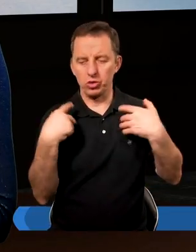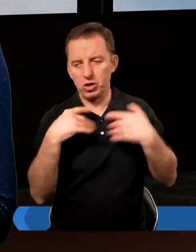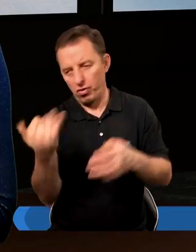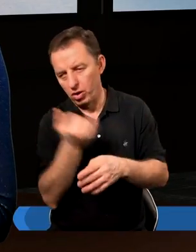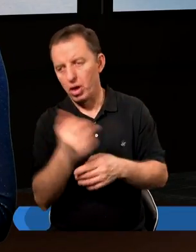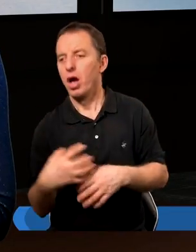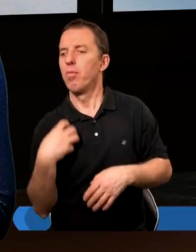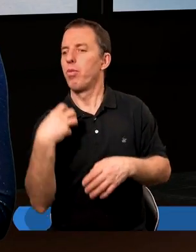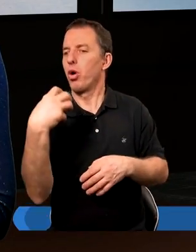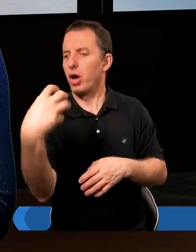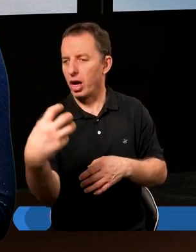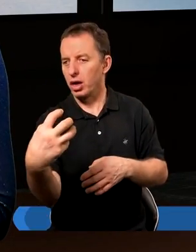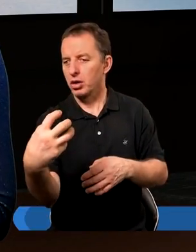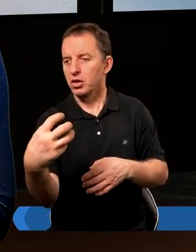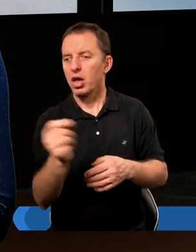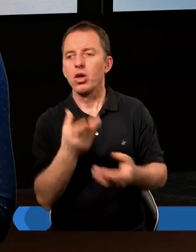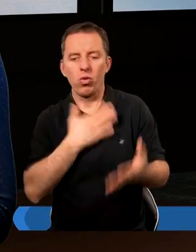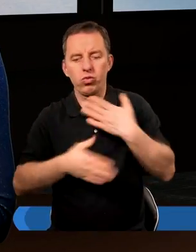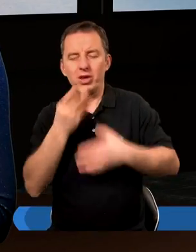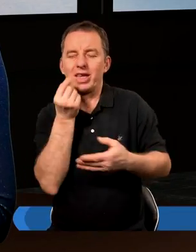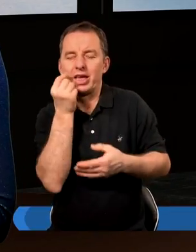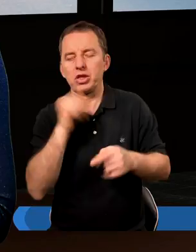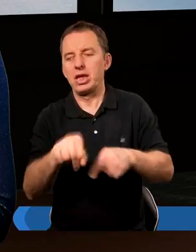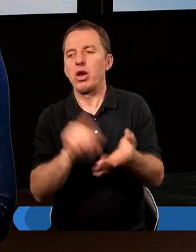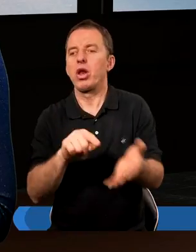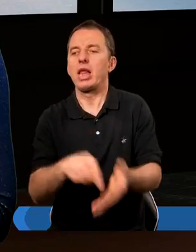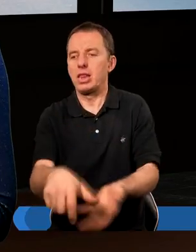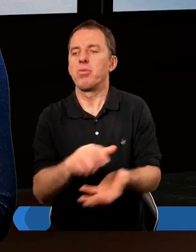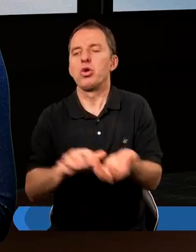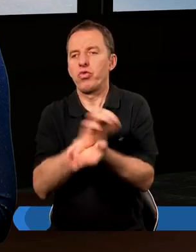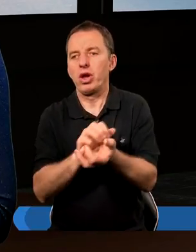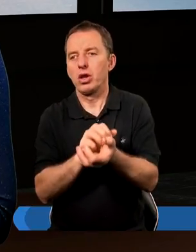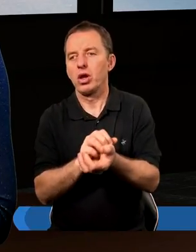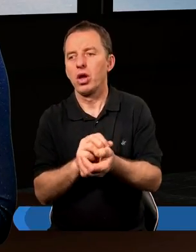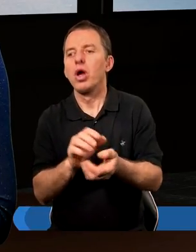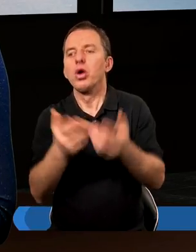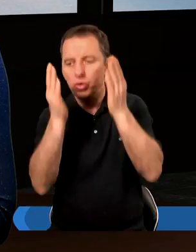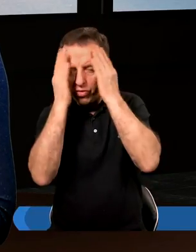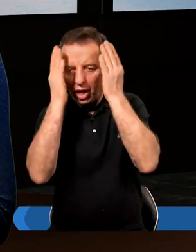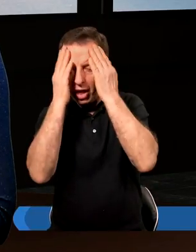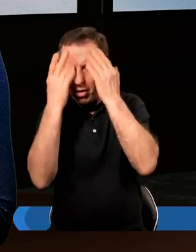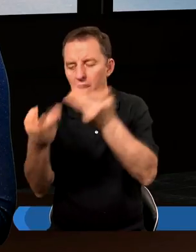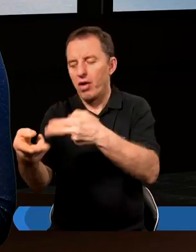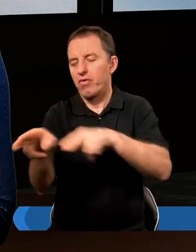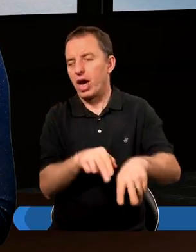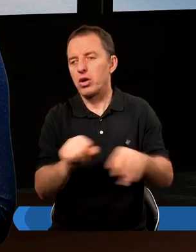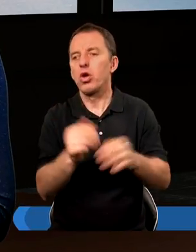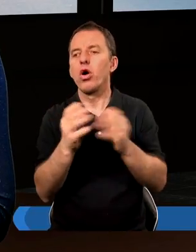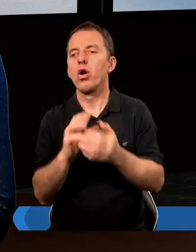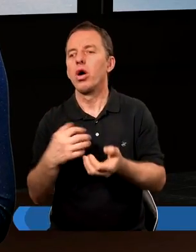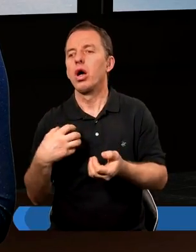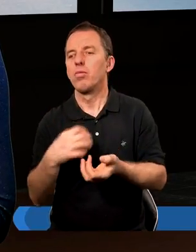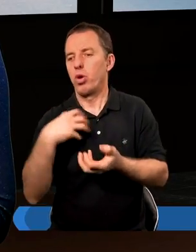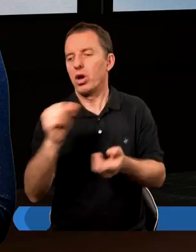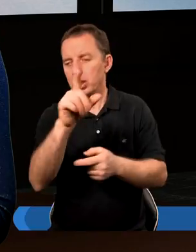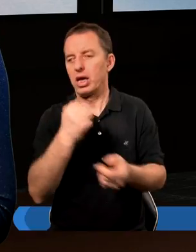życiem wiecznym i bogactwo, i ta uciecha tylko na tym świecie, on jednak świadomie wraca do swojego bogactwa. On